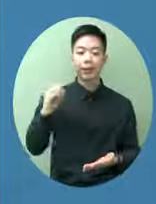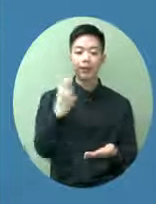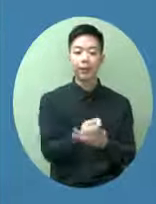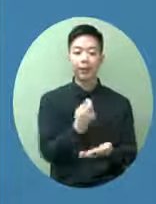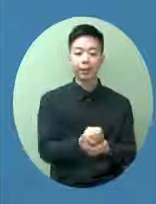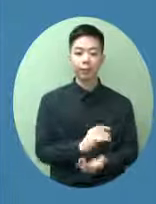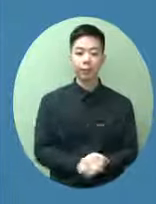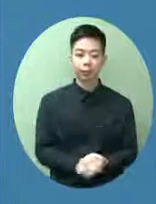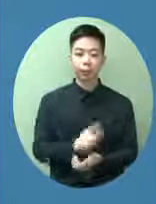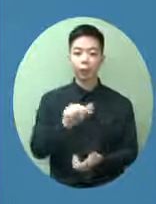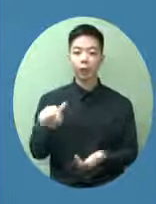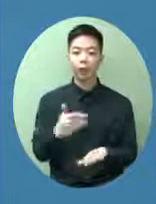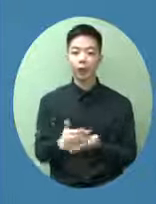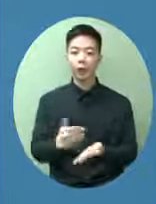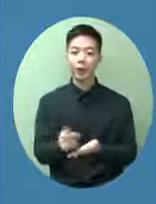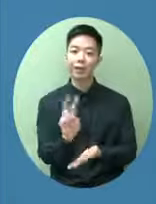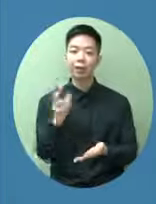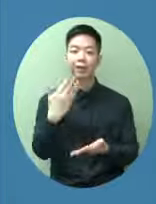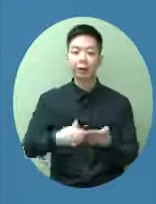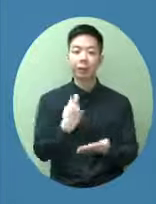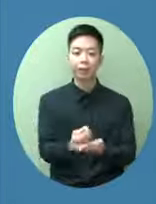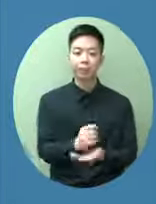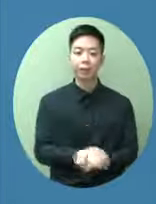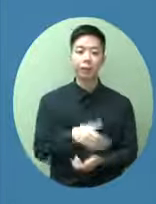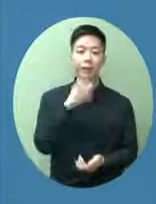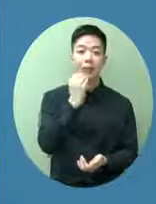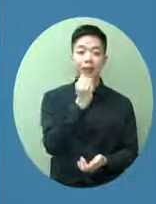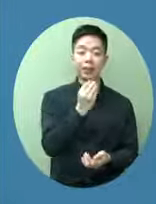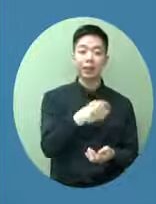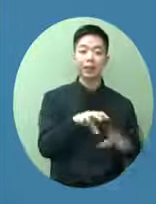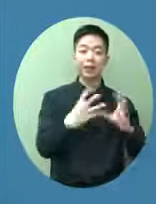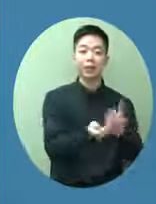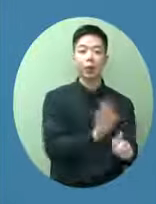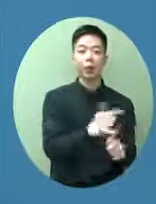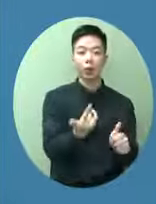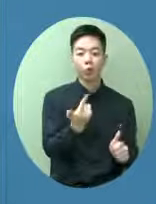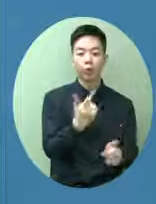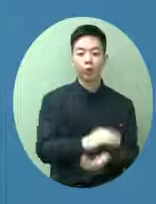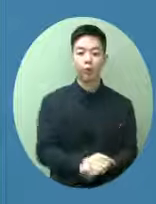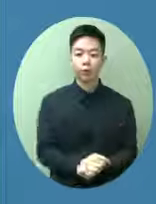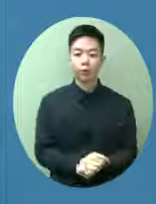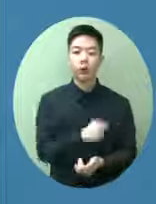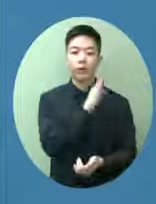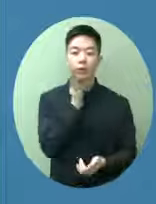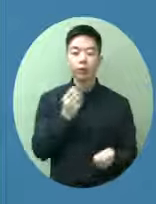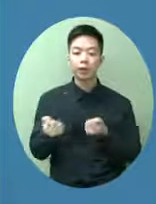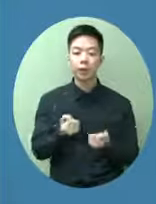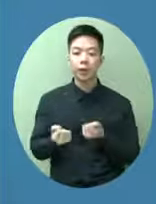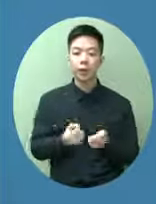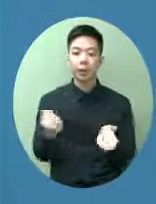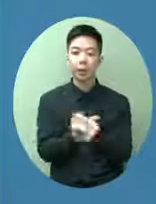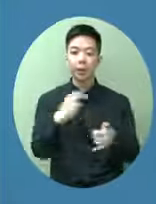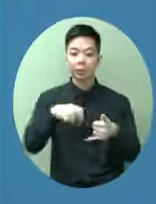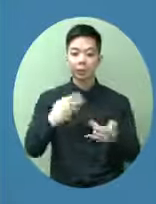污費這對於餐飲業是很有幫助對於商用車輛排照費用或驗車的費用